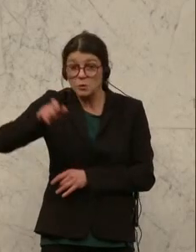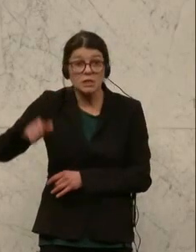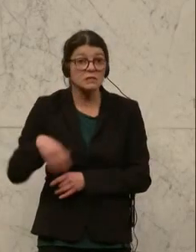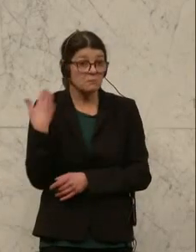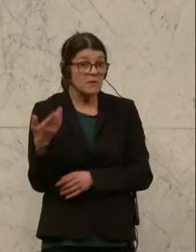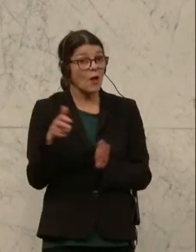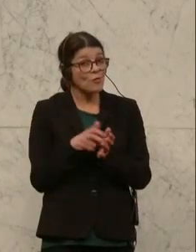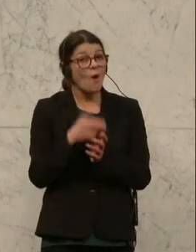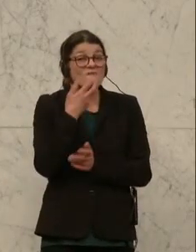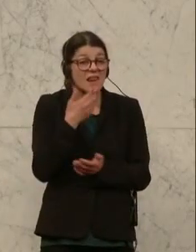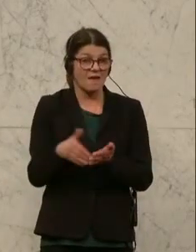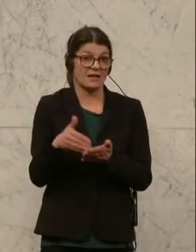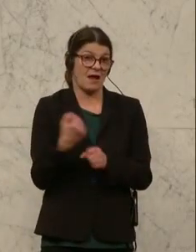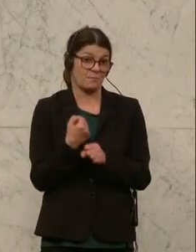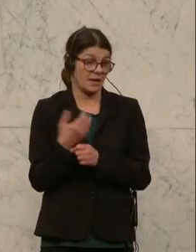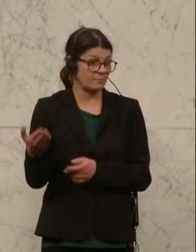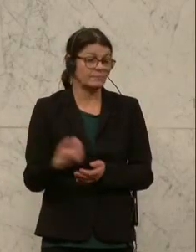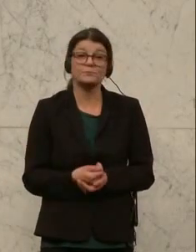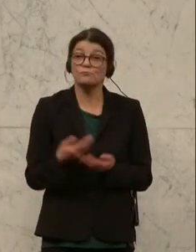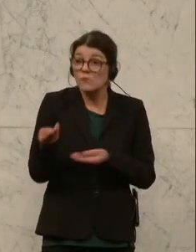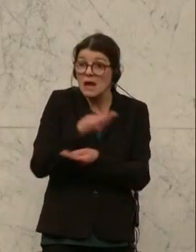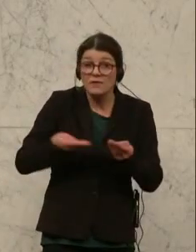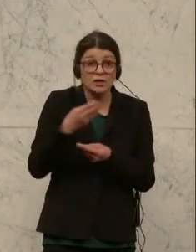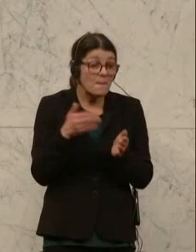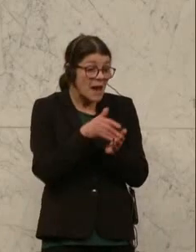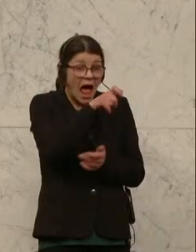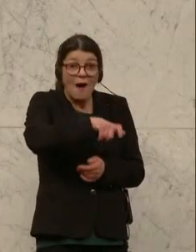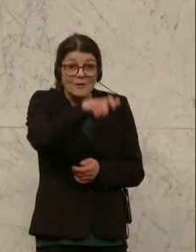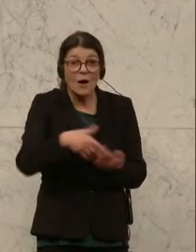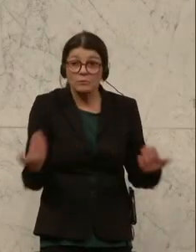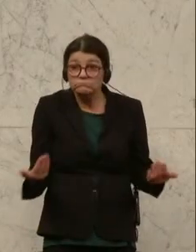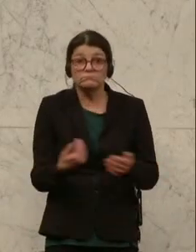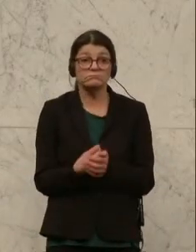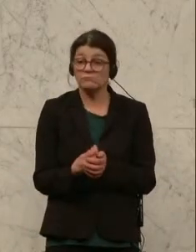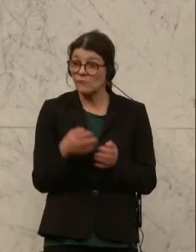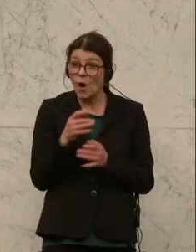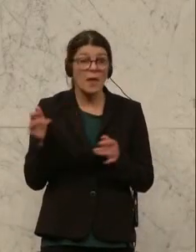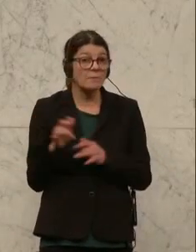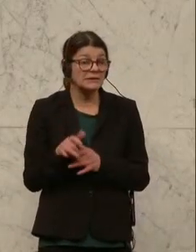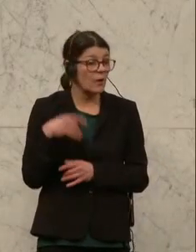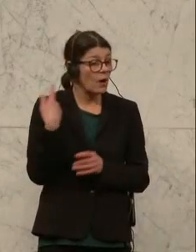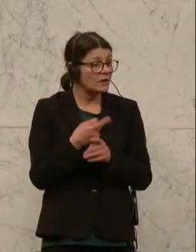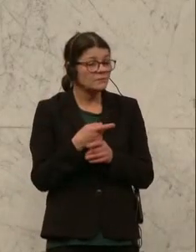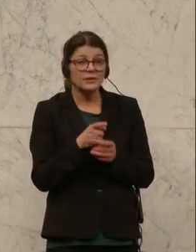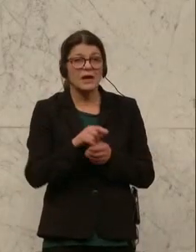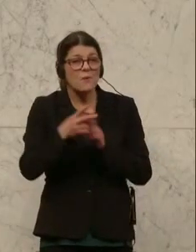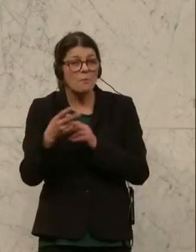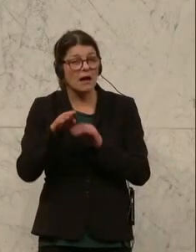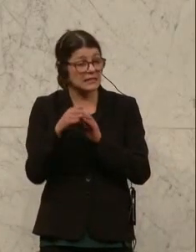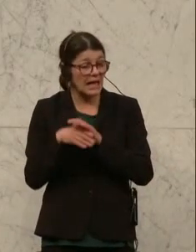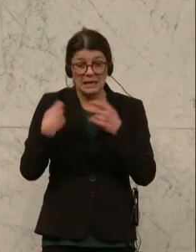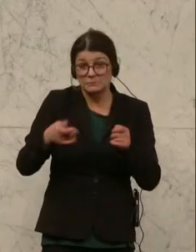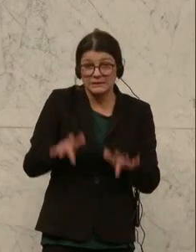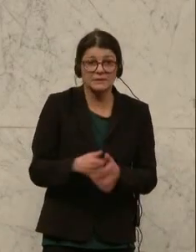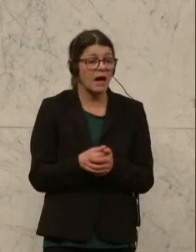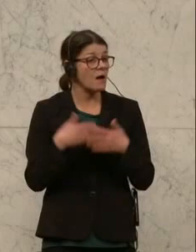die noch arbeiten wollen. Die Wirtschaft würde die Leute brauchen. Heute Pensionisten, in der Korridor-Pension oder Übergangsregelungen haben bei